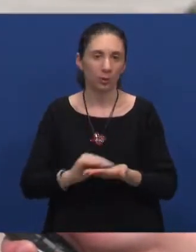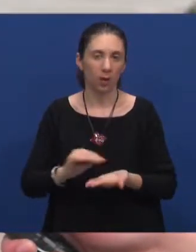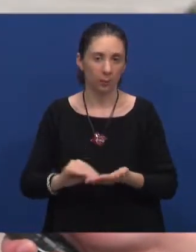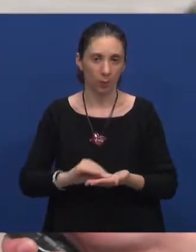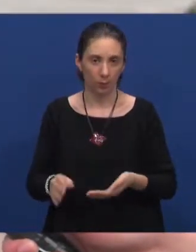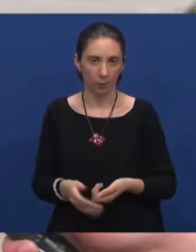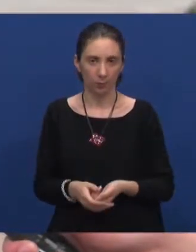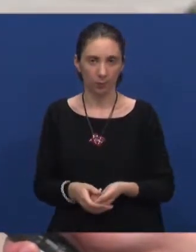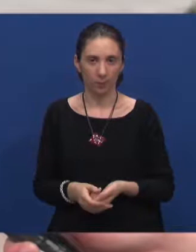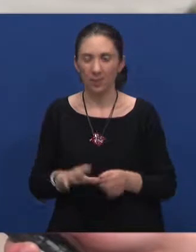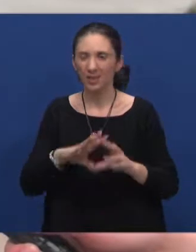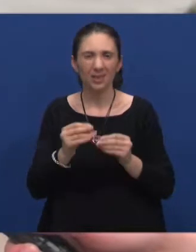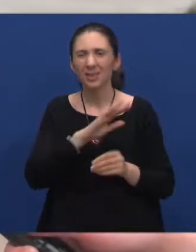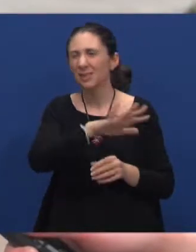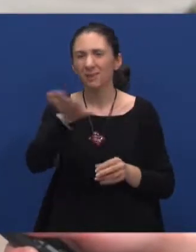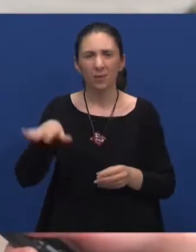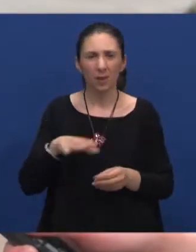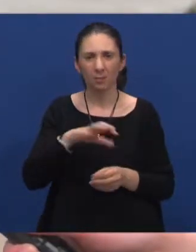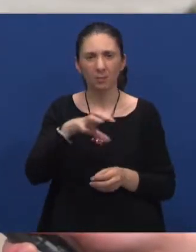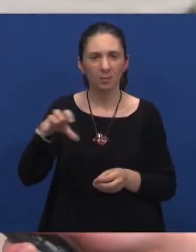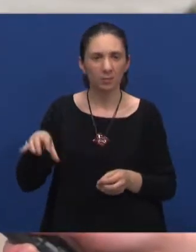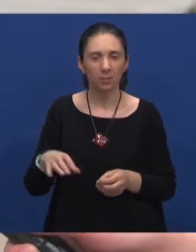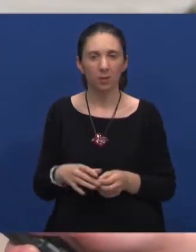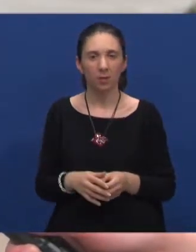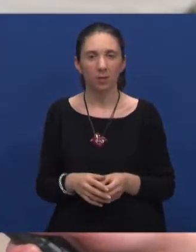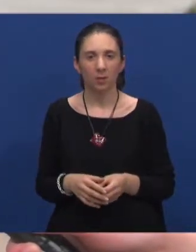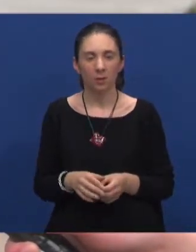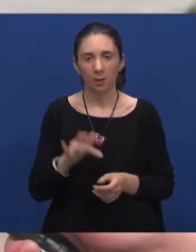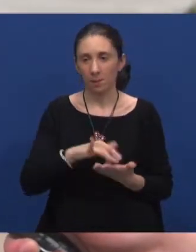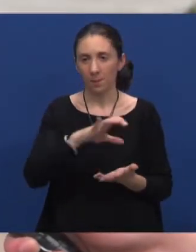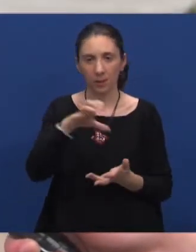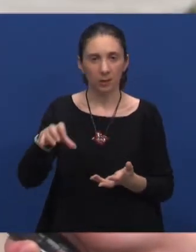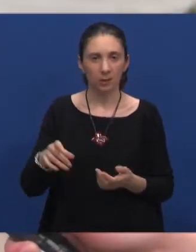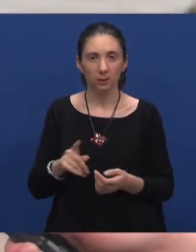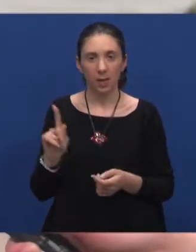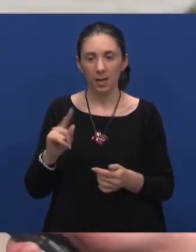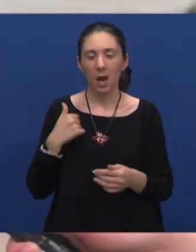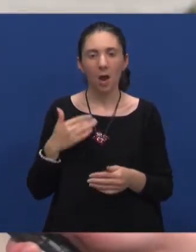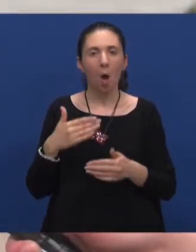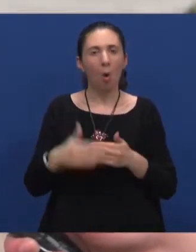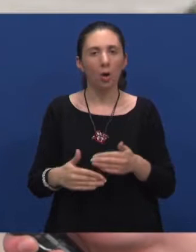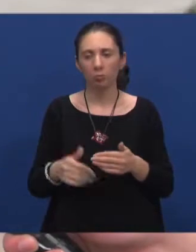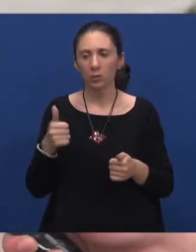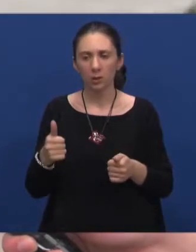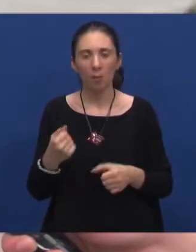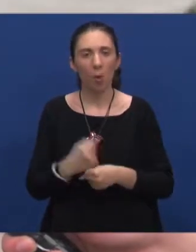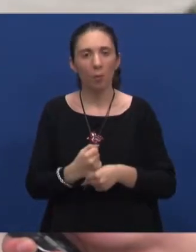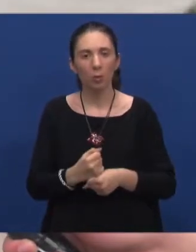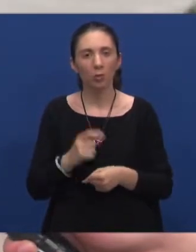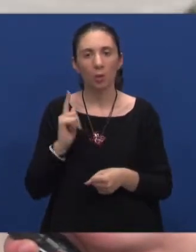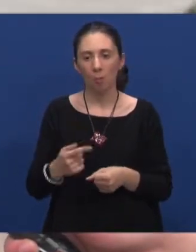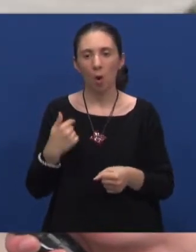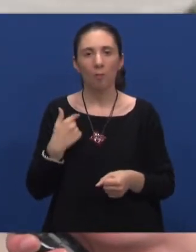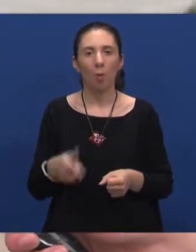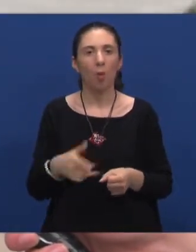na sve moguće instance, da tako kažem, i ne ograničavam se, znači, samo na posao u